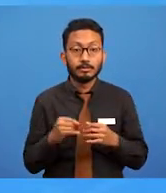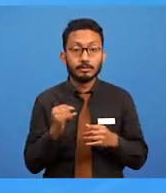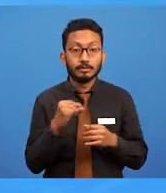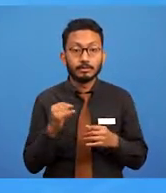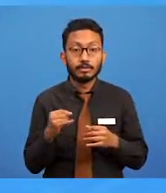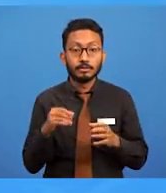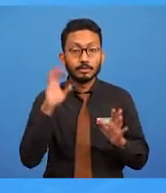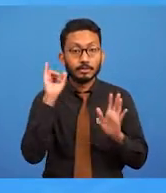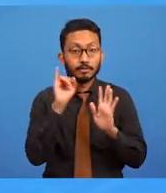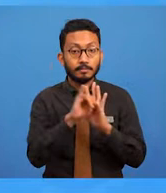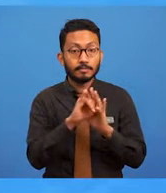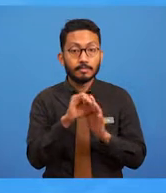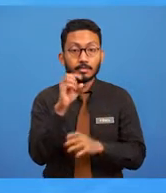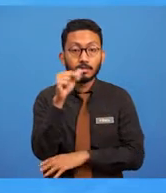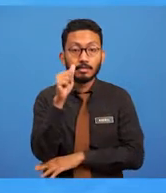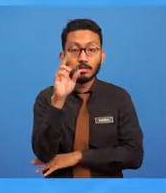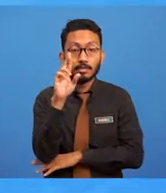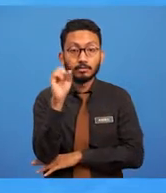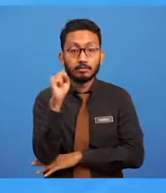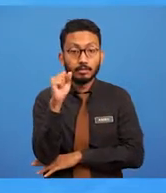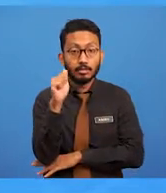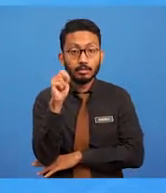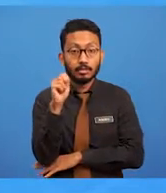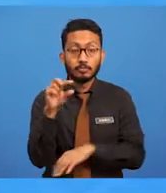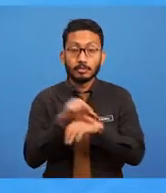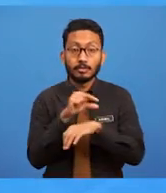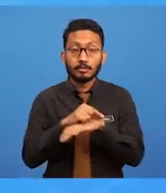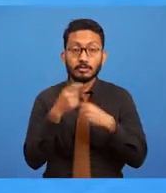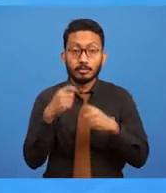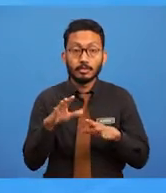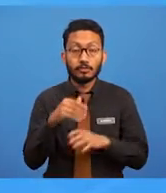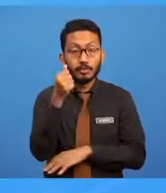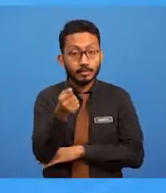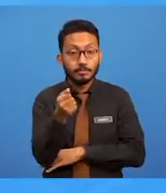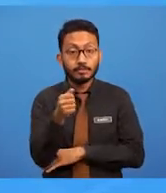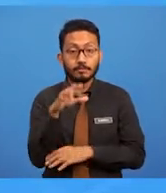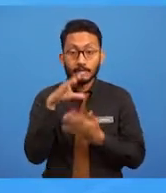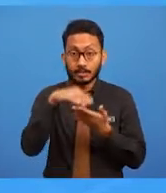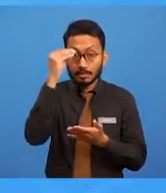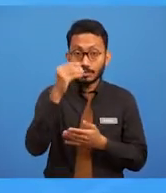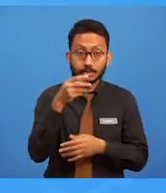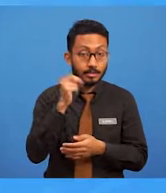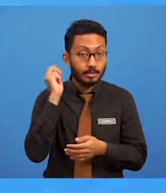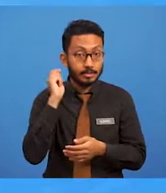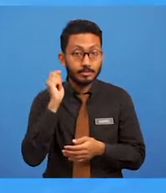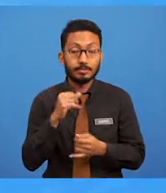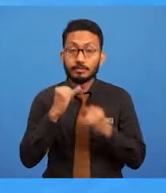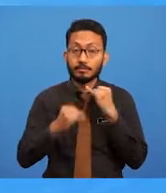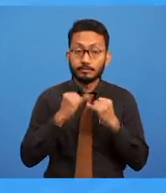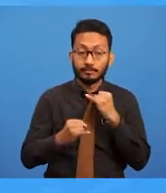yang telah anda pelajari. Dan yang terakhir